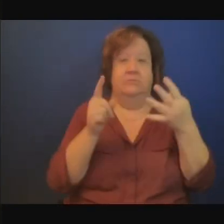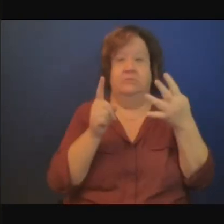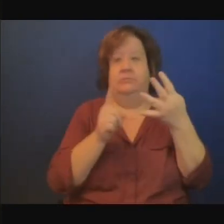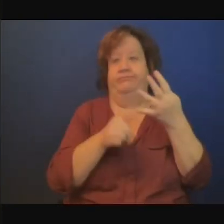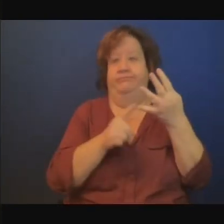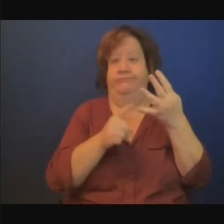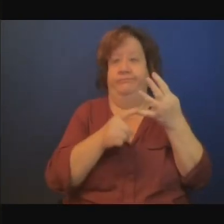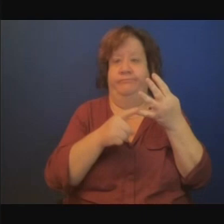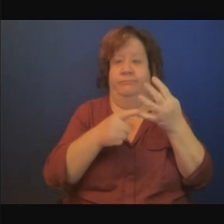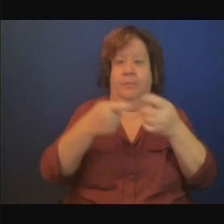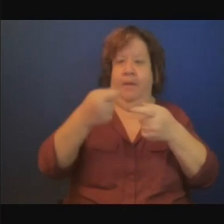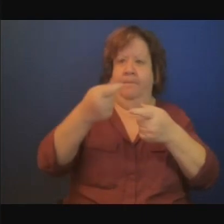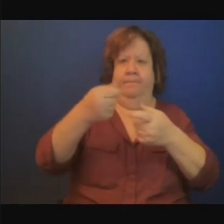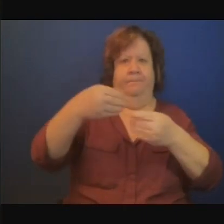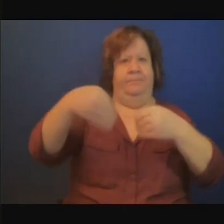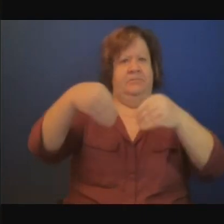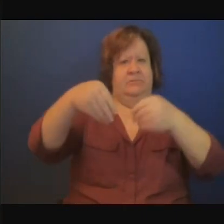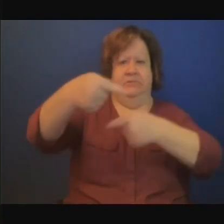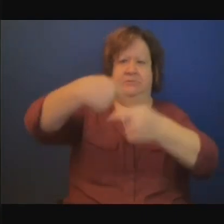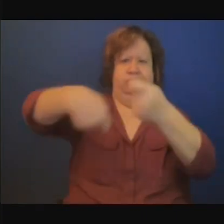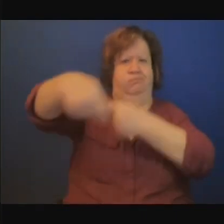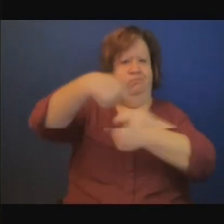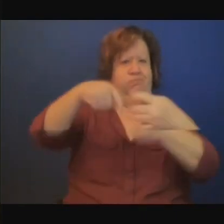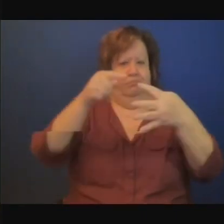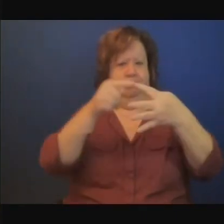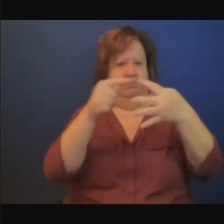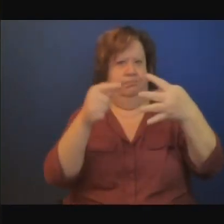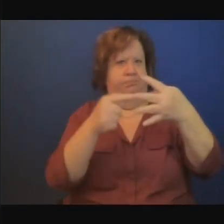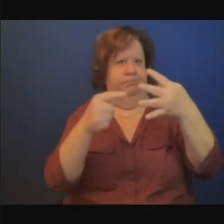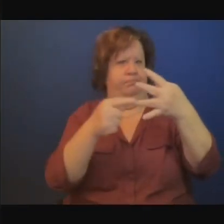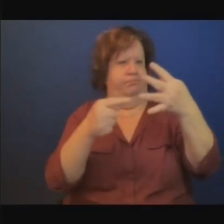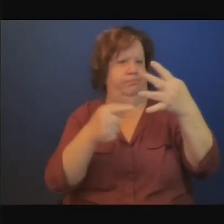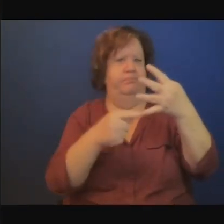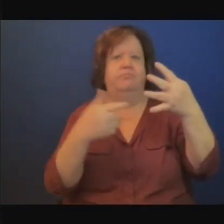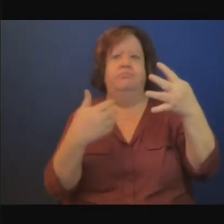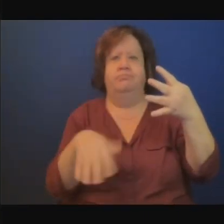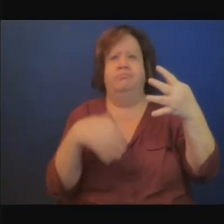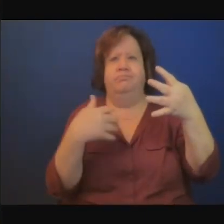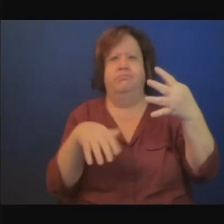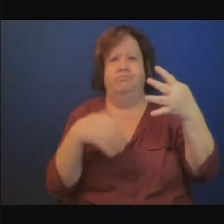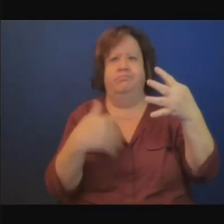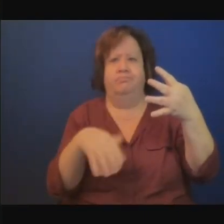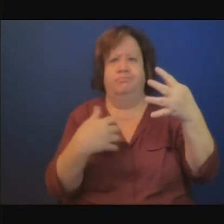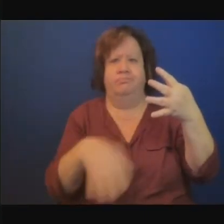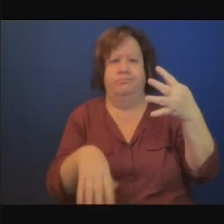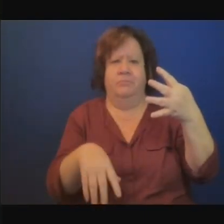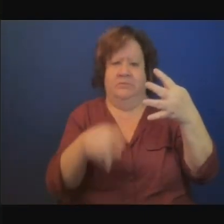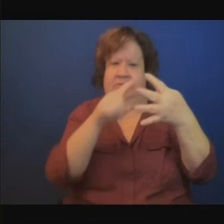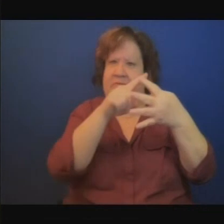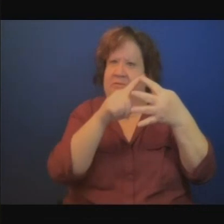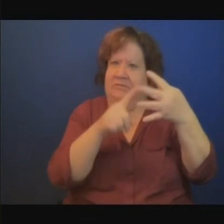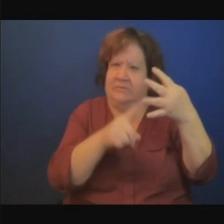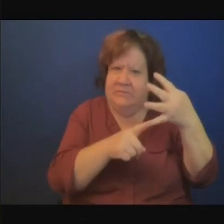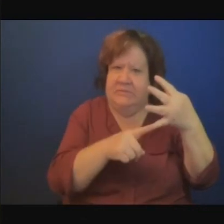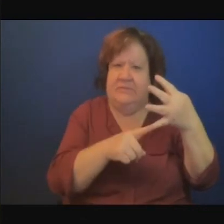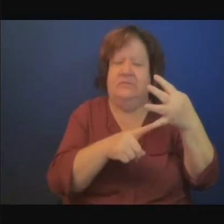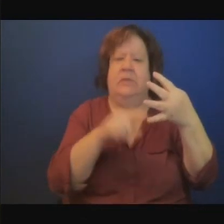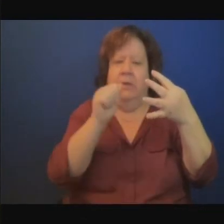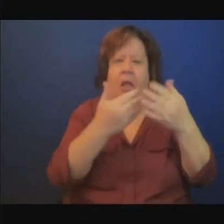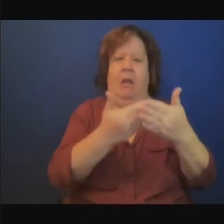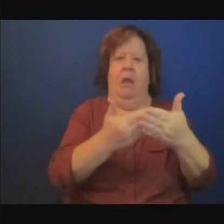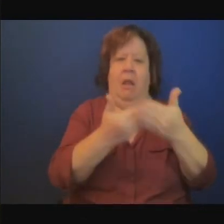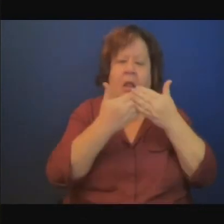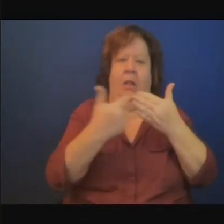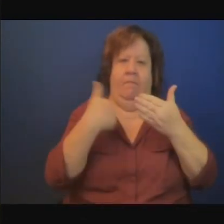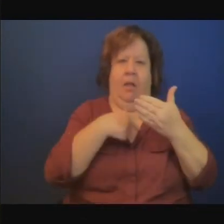Donc, il faut que les contributions nationales soient ambitieuses pour pouvoir maintenir restant en dessous du seuil de 1